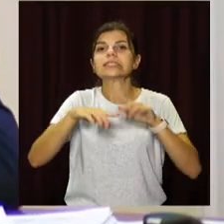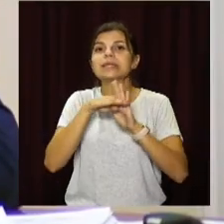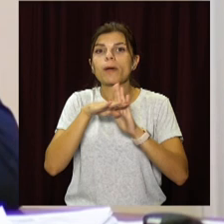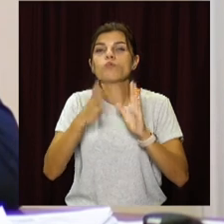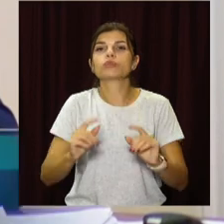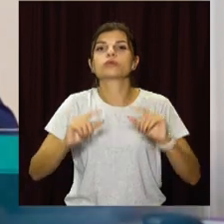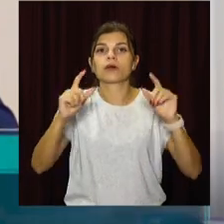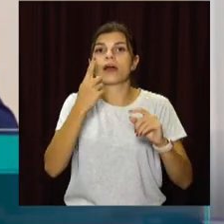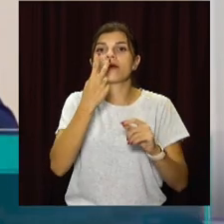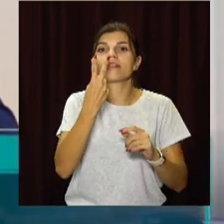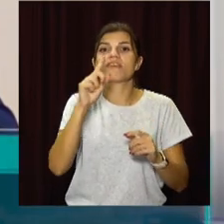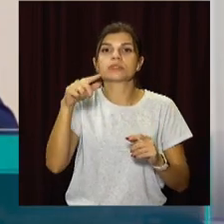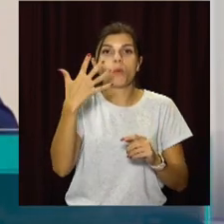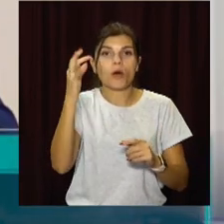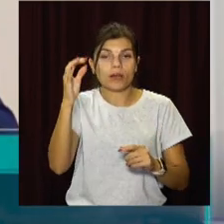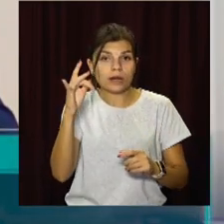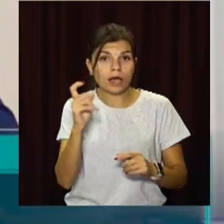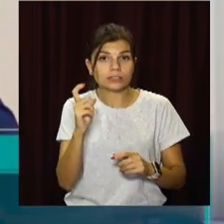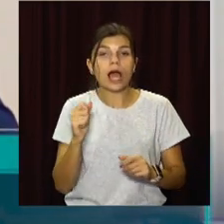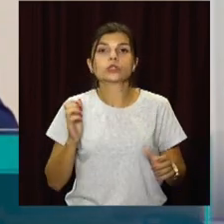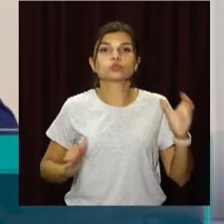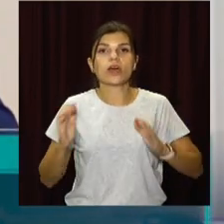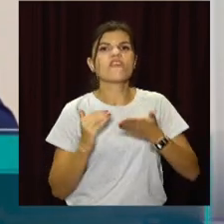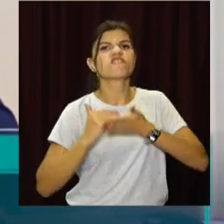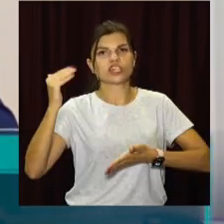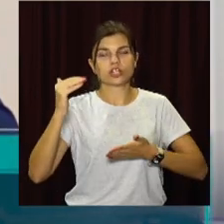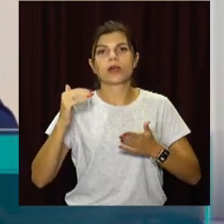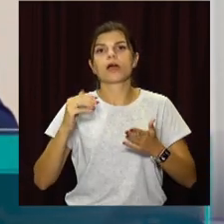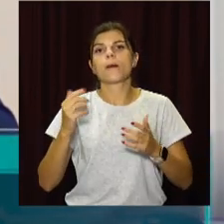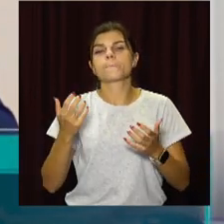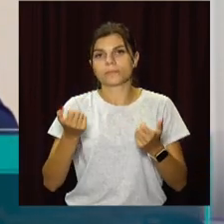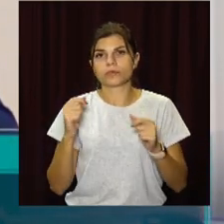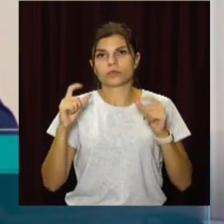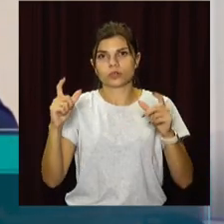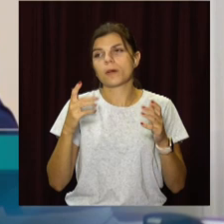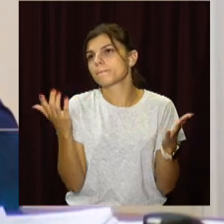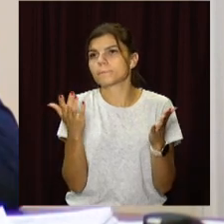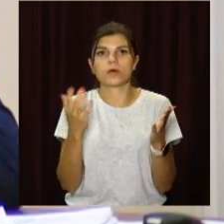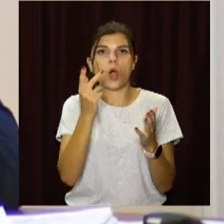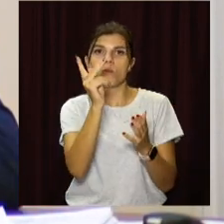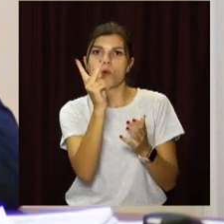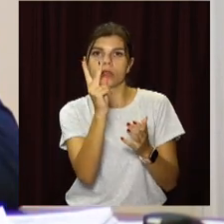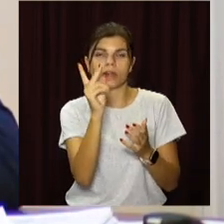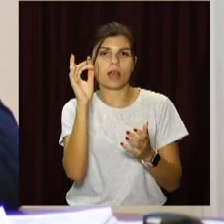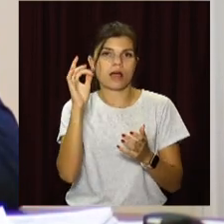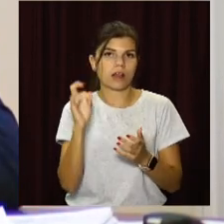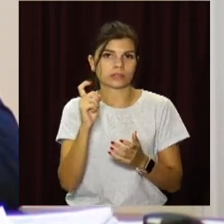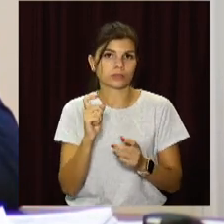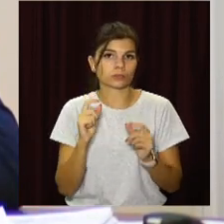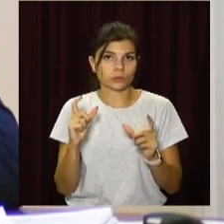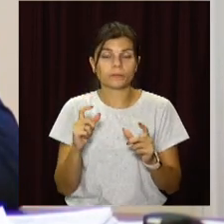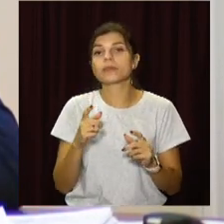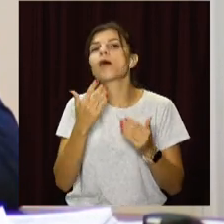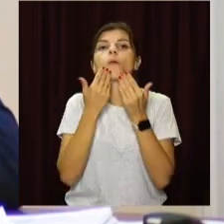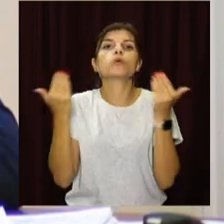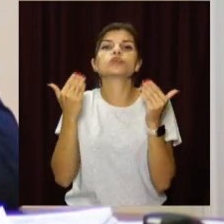будуть збільшені в 2,5 рази, а студенти вищів отримують підвищення щонайменше півтора рази. Останнє